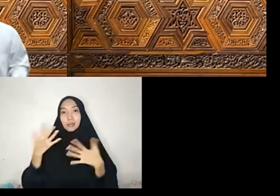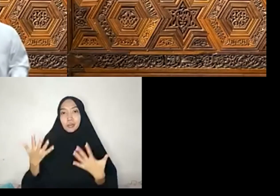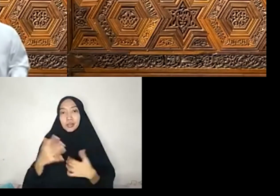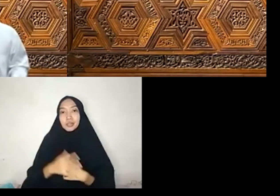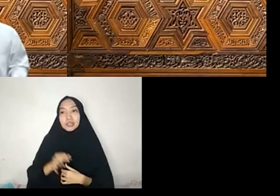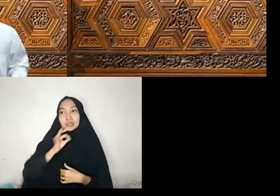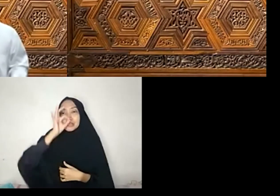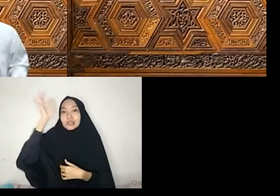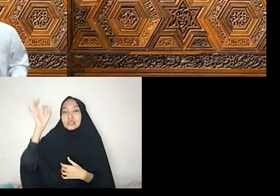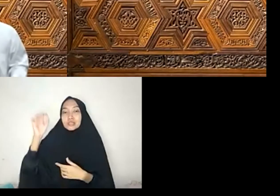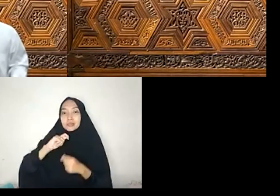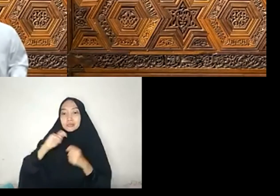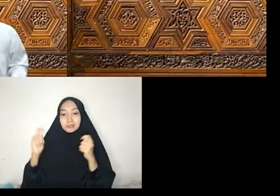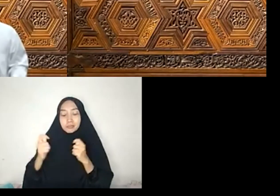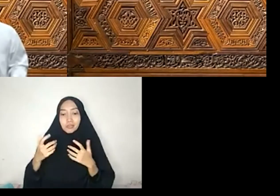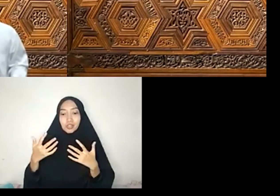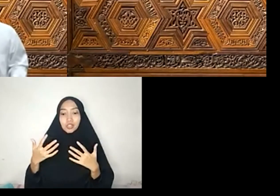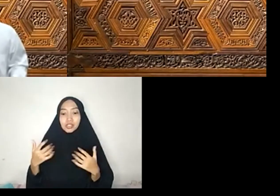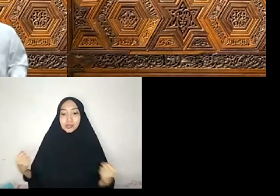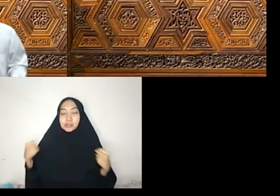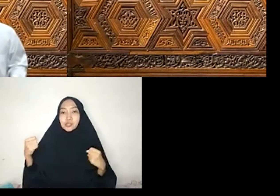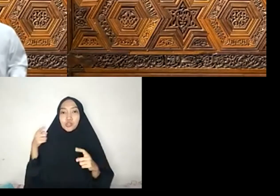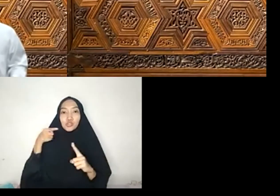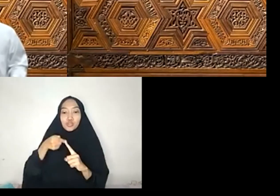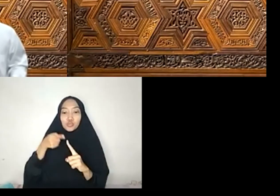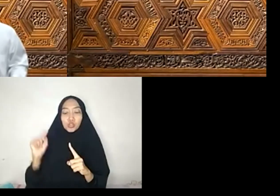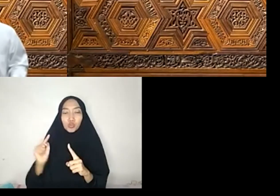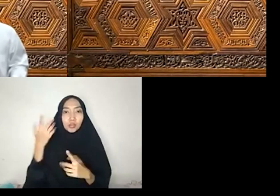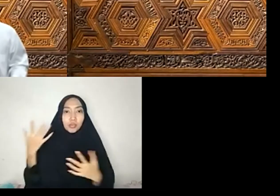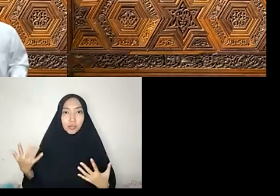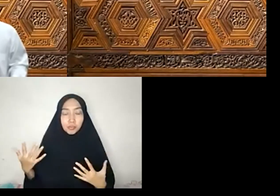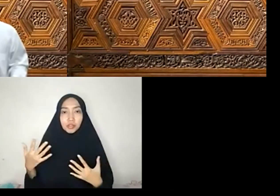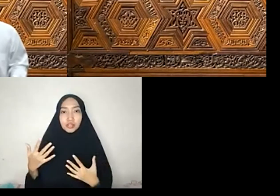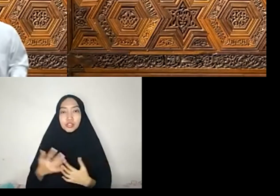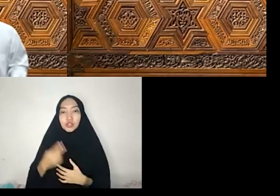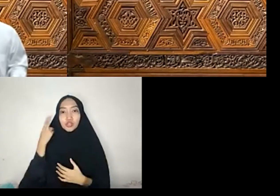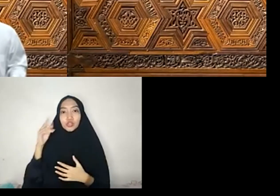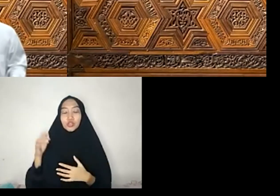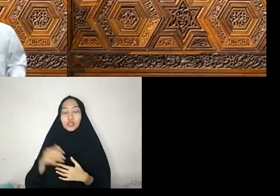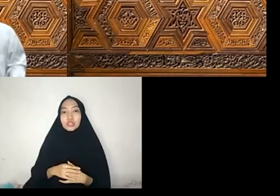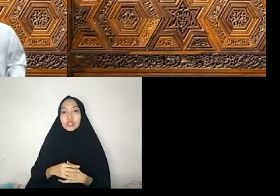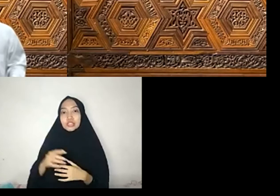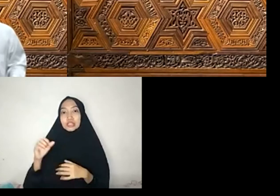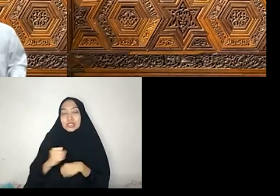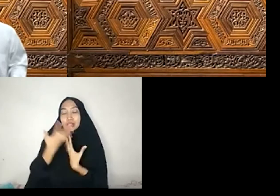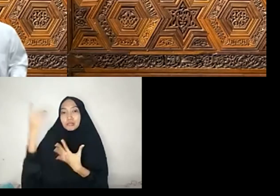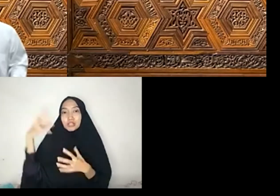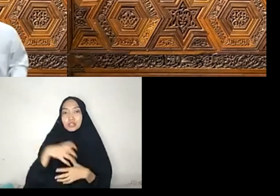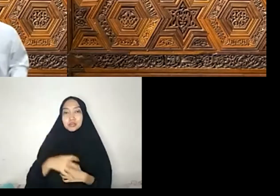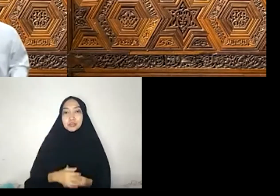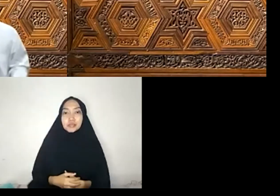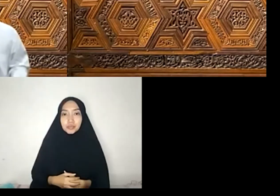menjadi sepirit dan tujuan utama kehadiran Islam. Ulama besar abad ketujuh,